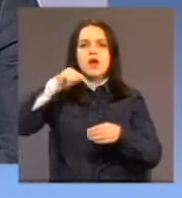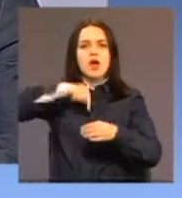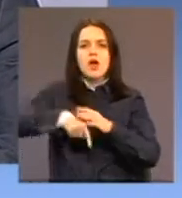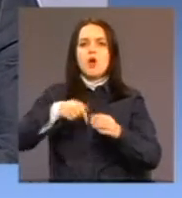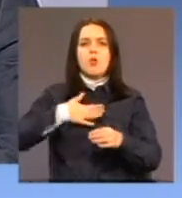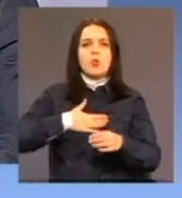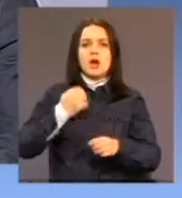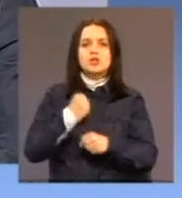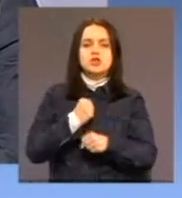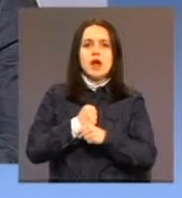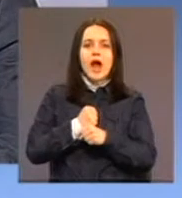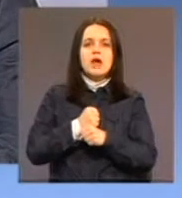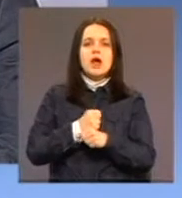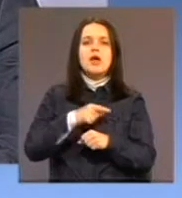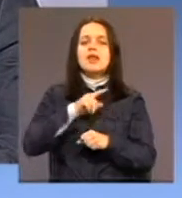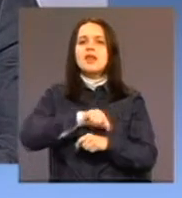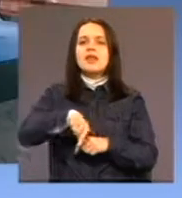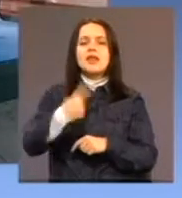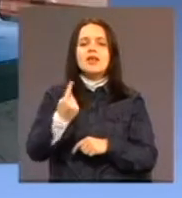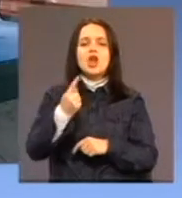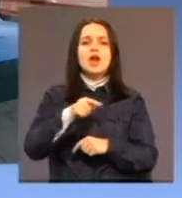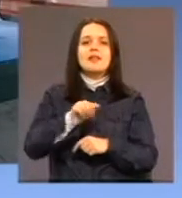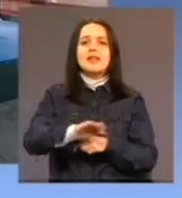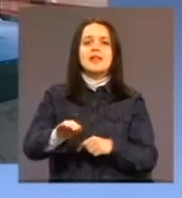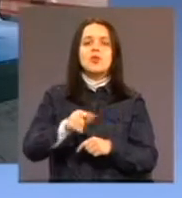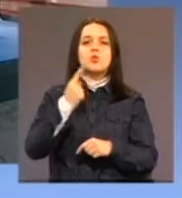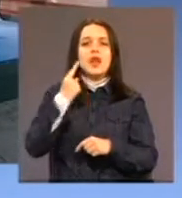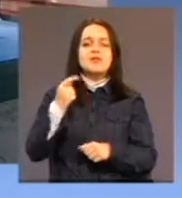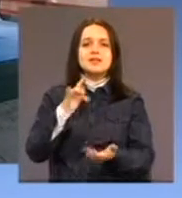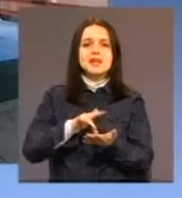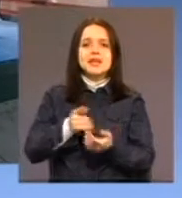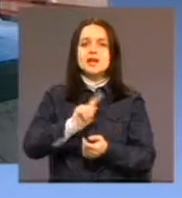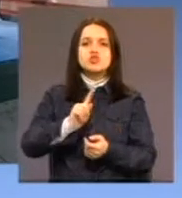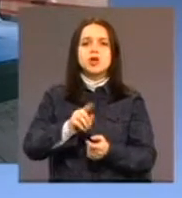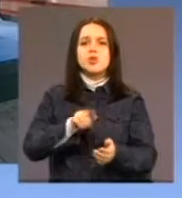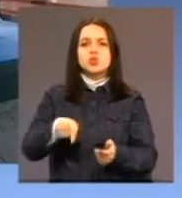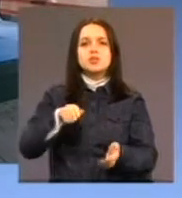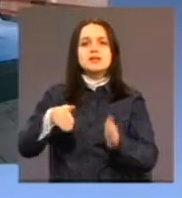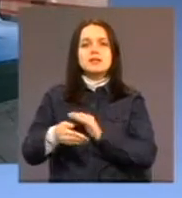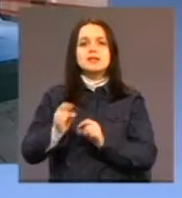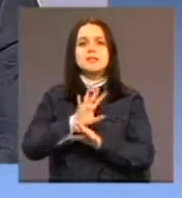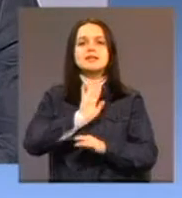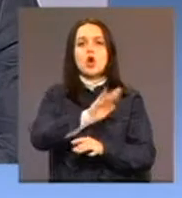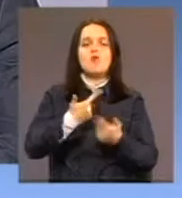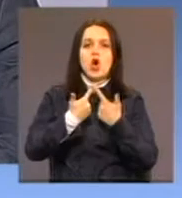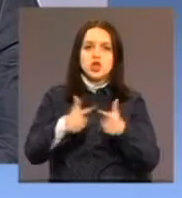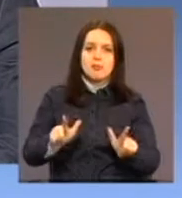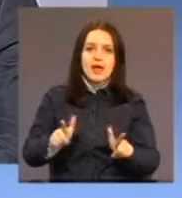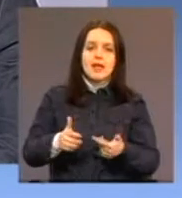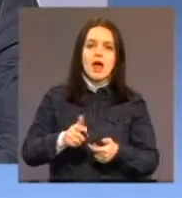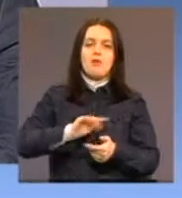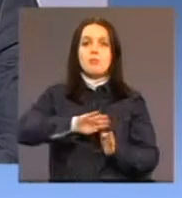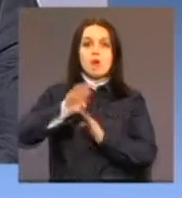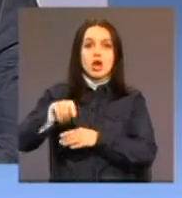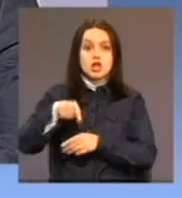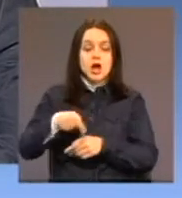nijednu djeta u dnevni centari ne možemo smjestiti bez njihovog odobrenja. Pored toga, sarađujemo aktivno sa